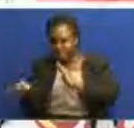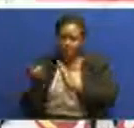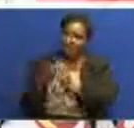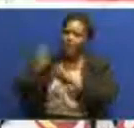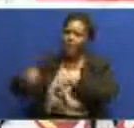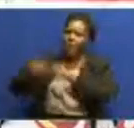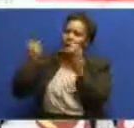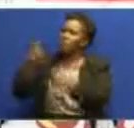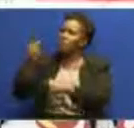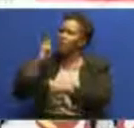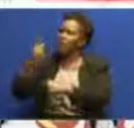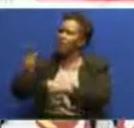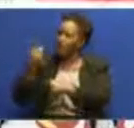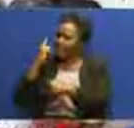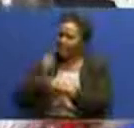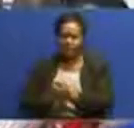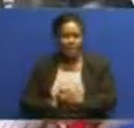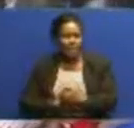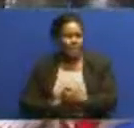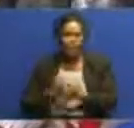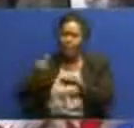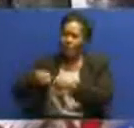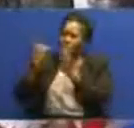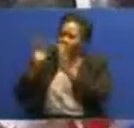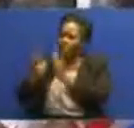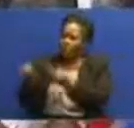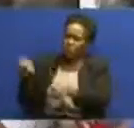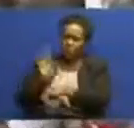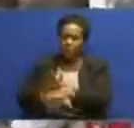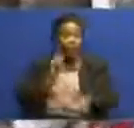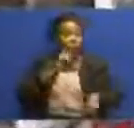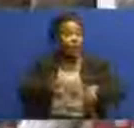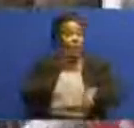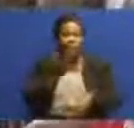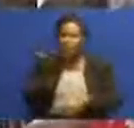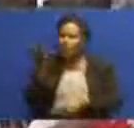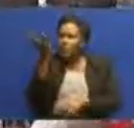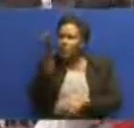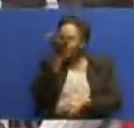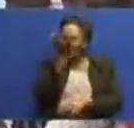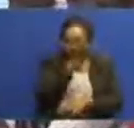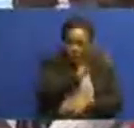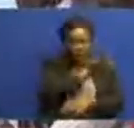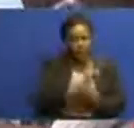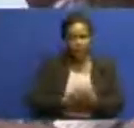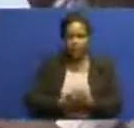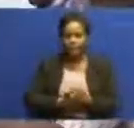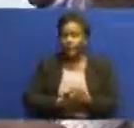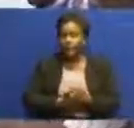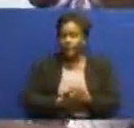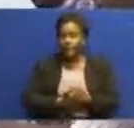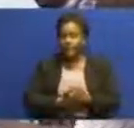nyaziri ya natokea, kweo ni matizo kawida. Dr. Tito Muinuka, hametoka ulio, halipokuwa kiwasilisha utekele zaaji,